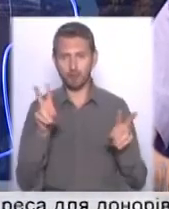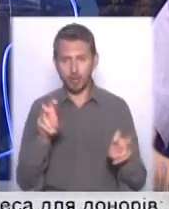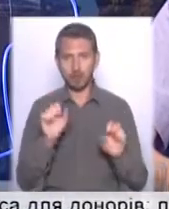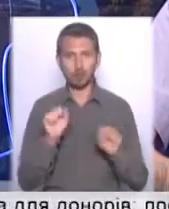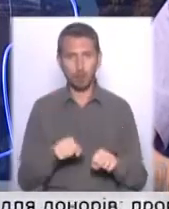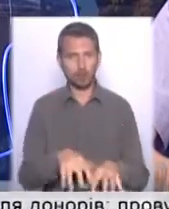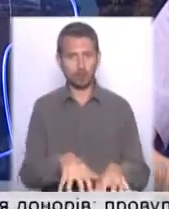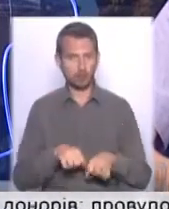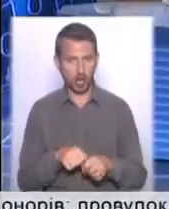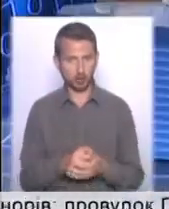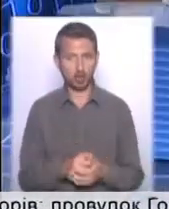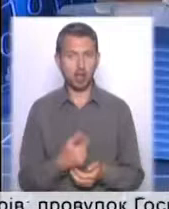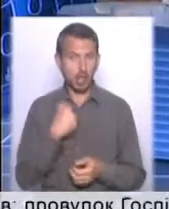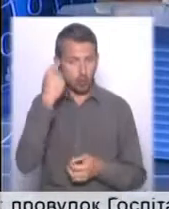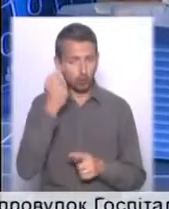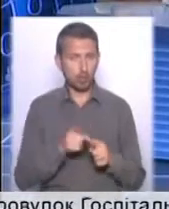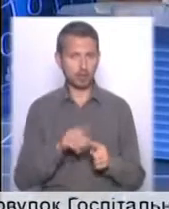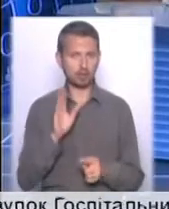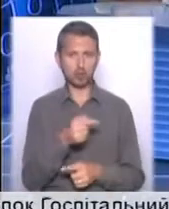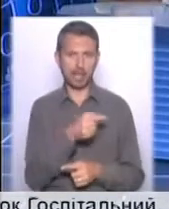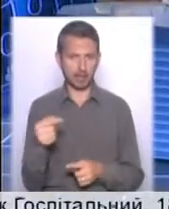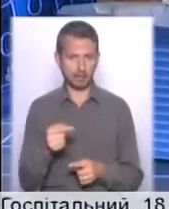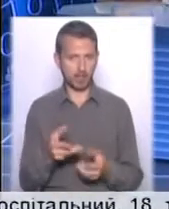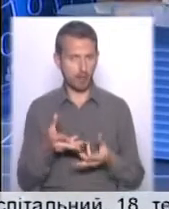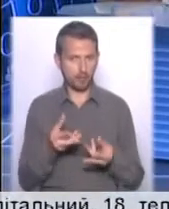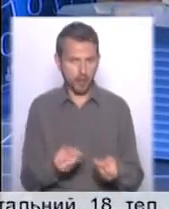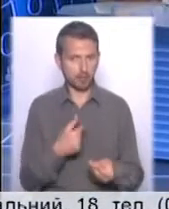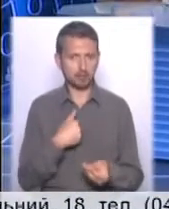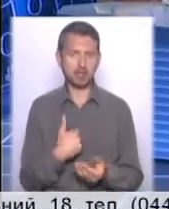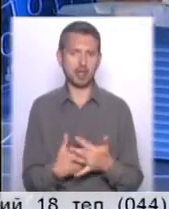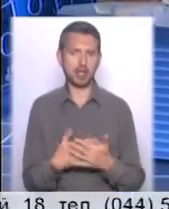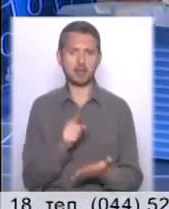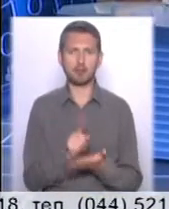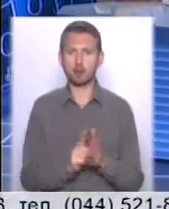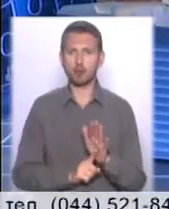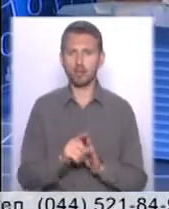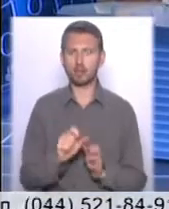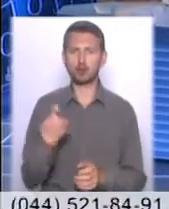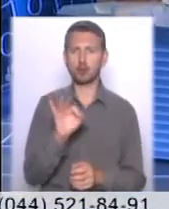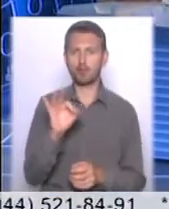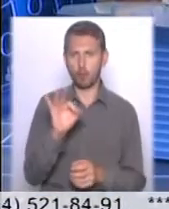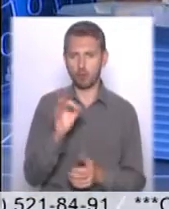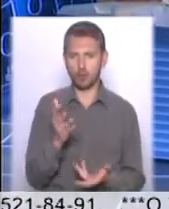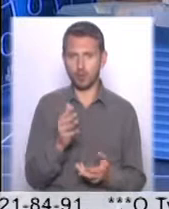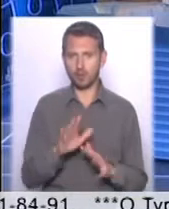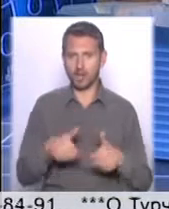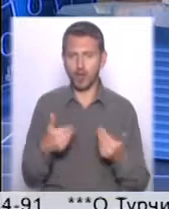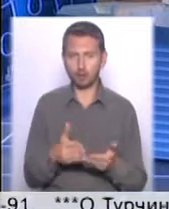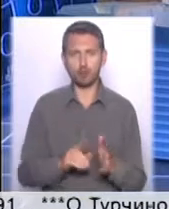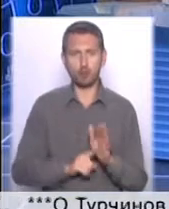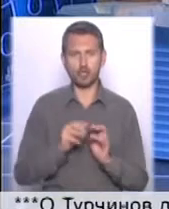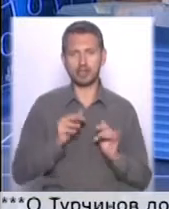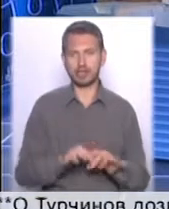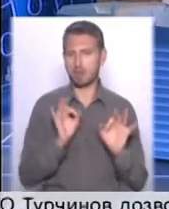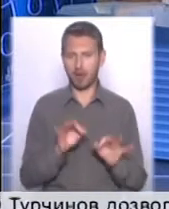віджати. Але я думаю, насправді це матиме негативний зараз ефект. Мені видається, що ми маємо почати з нульового варіанту, тобто почати зараз діяти правильно, не повертатися до